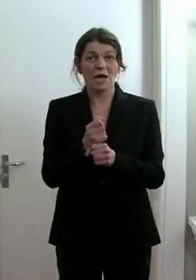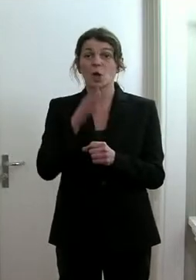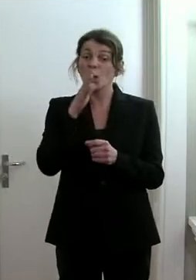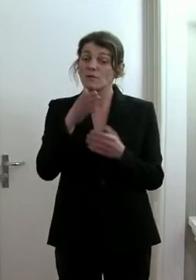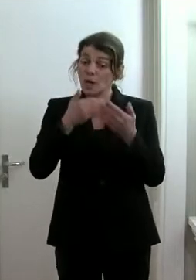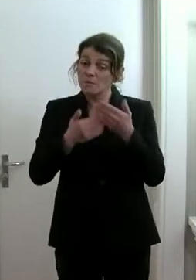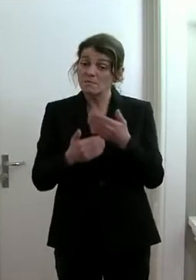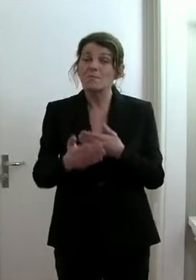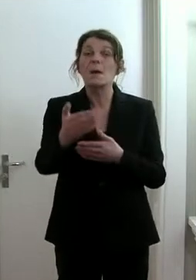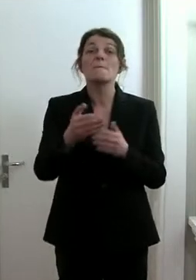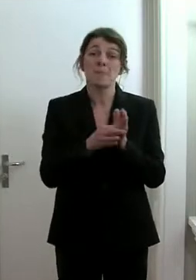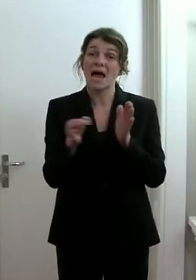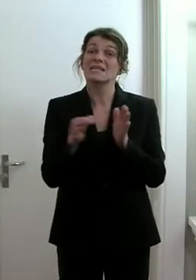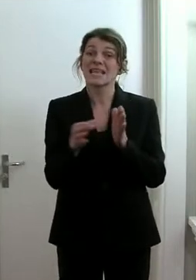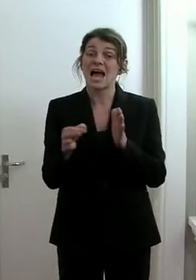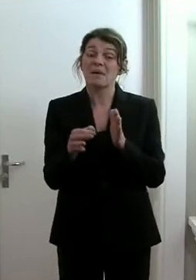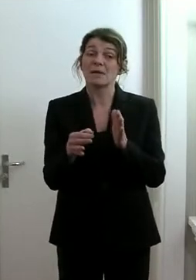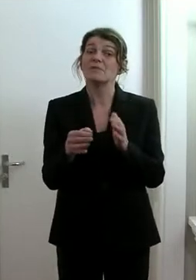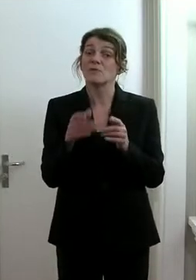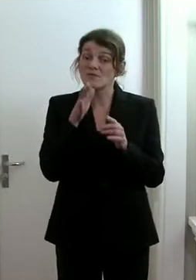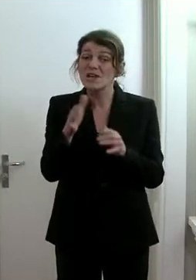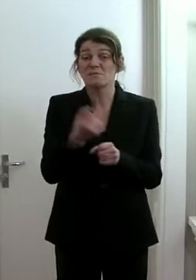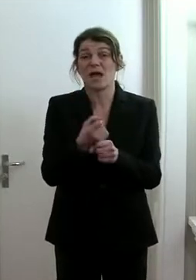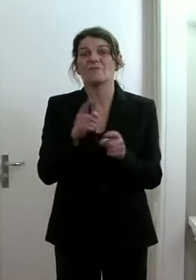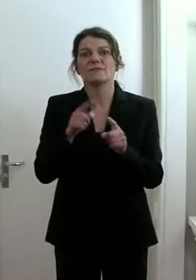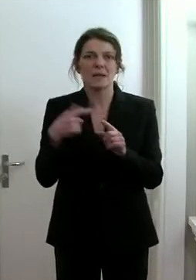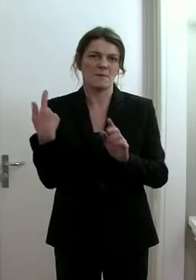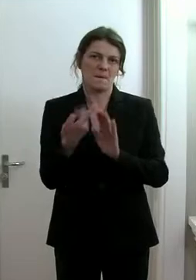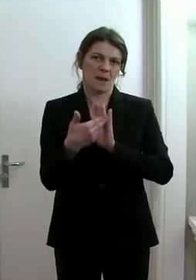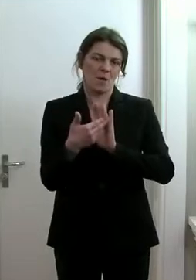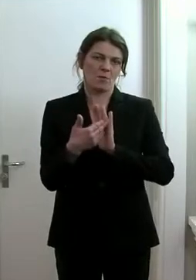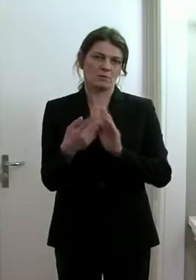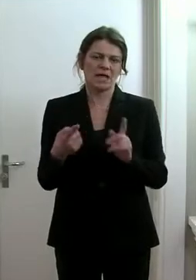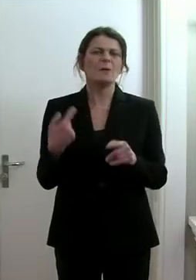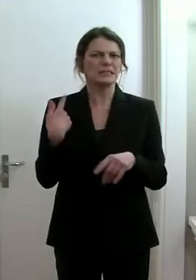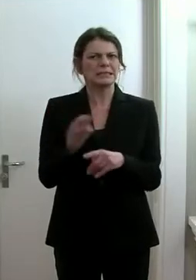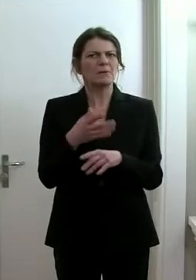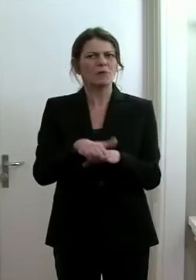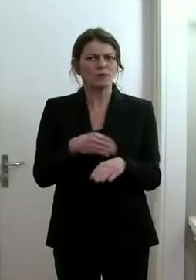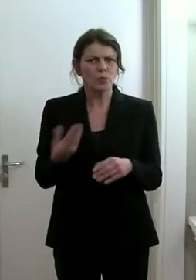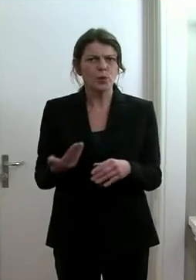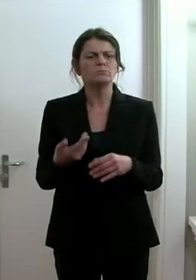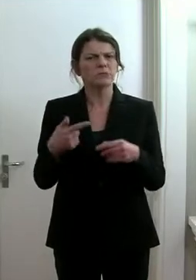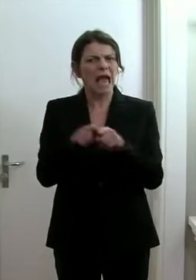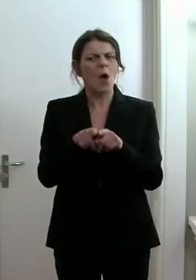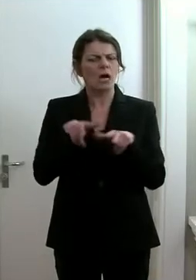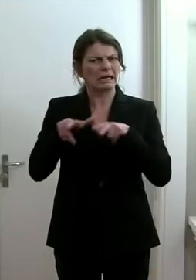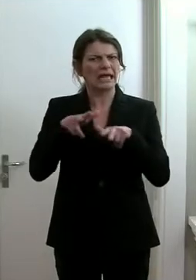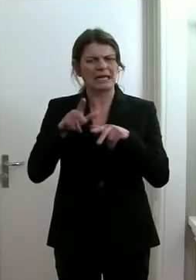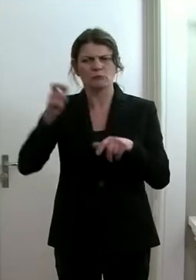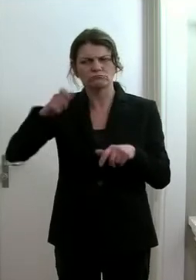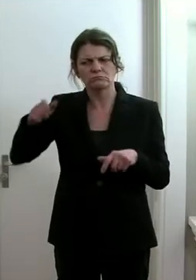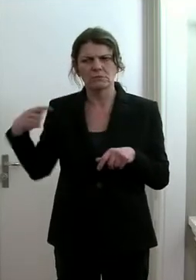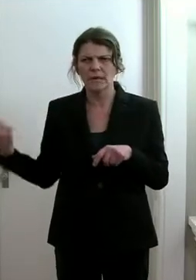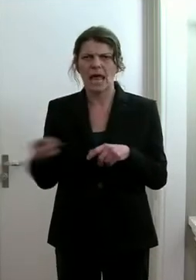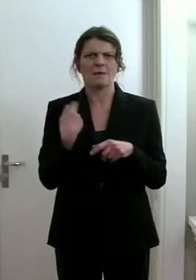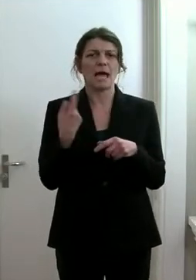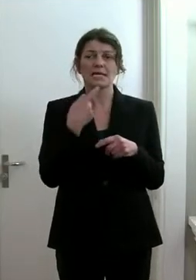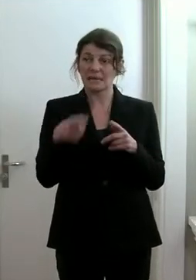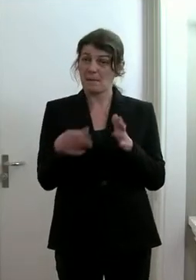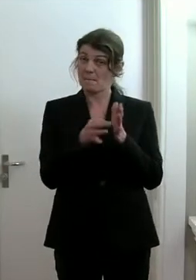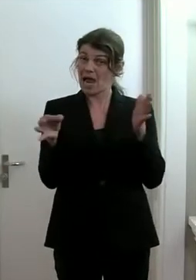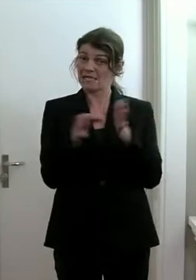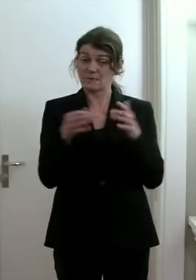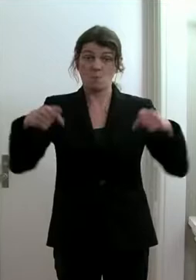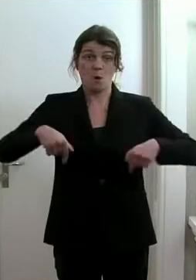weitere Maßnahmen ergreifen, sollte dies nötig sein. Ich bin aber der Ansicht, und so ist es auch die Regierung, dass die Maßnahmen, die wir